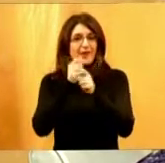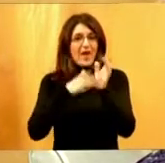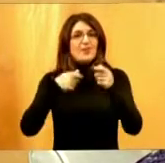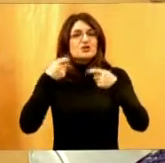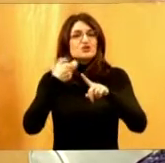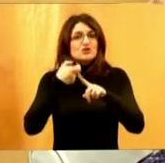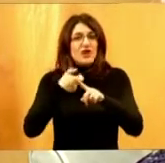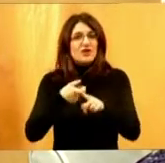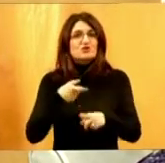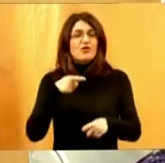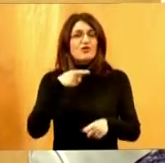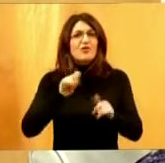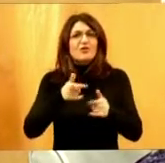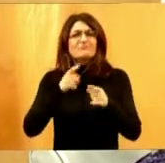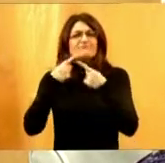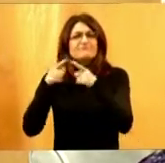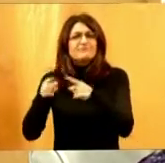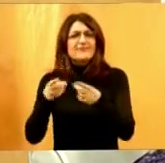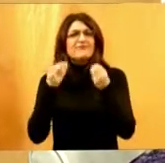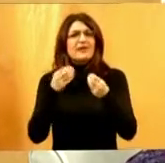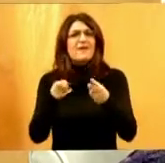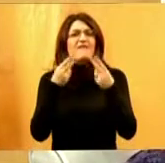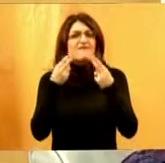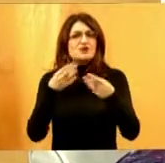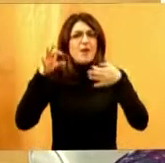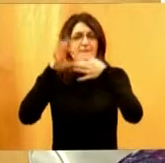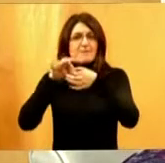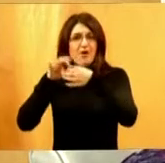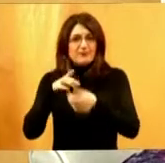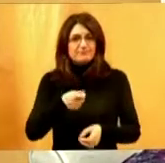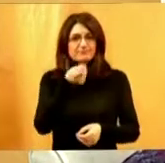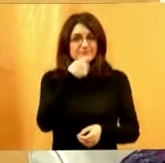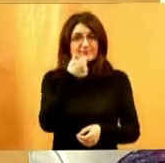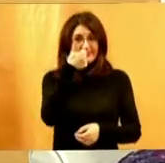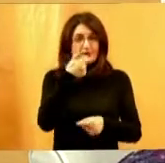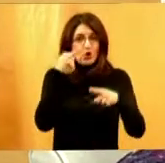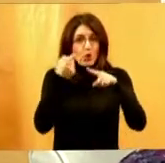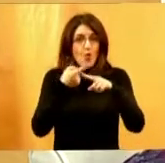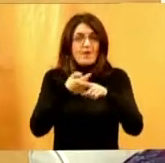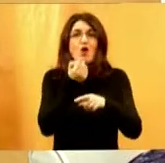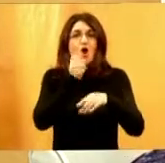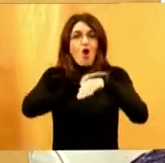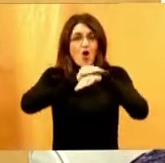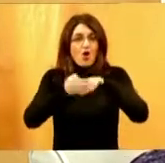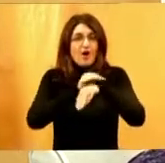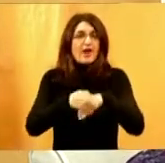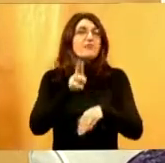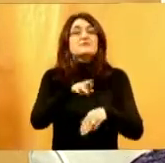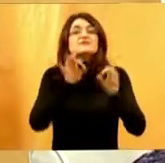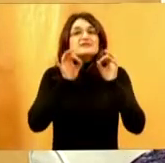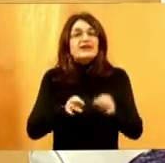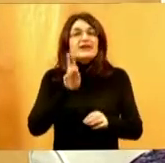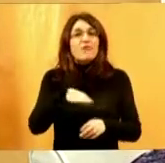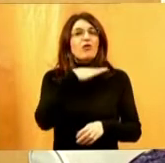minerali koji su apsolutno u sinergiji, pa kad pojedete jedan krumpir sa korom, budite sigurni da imate